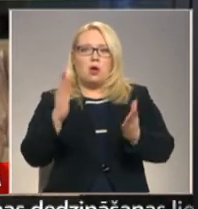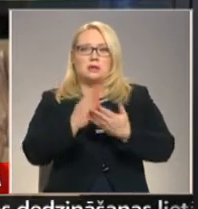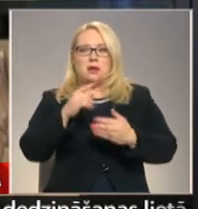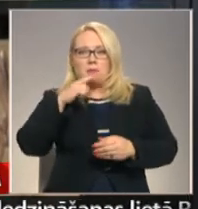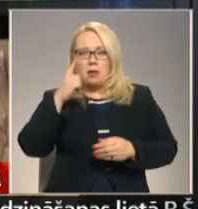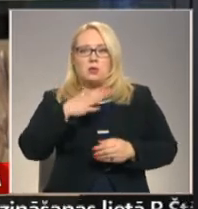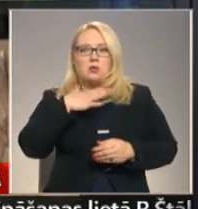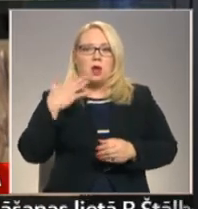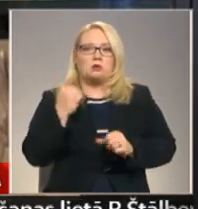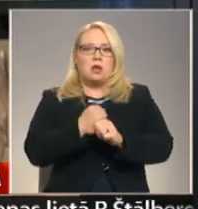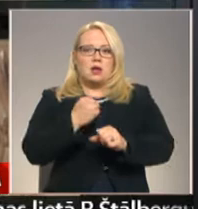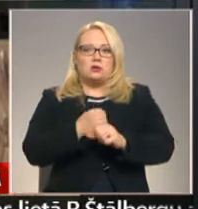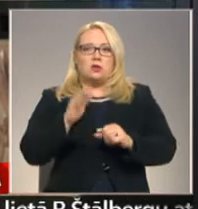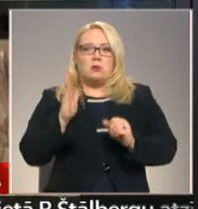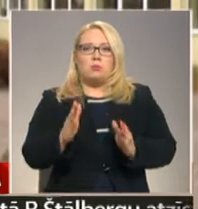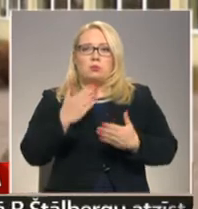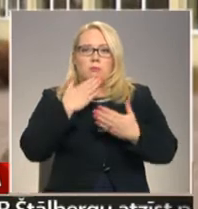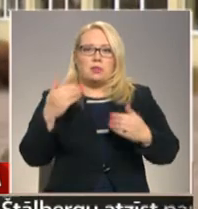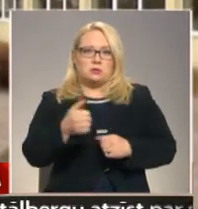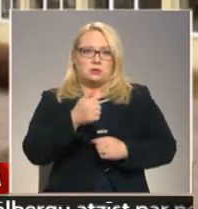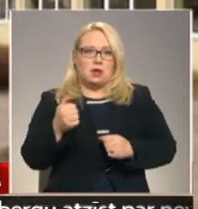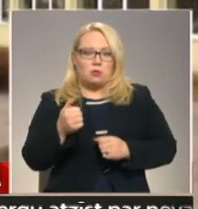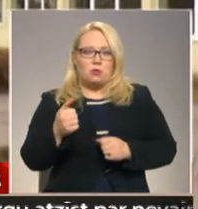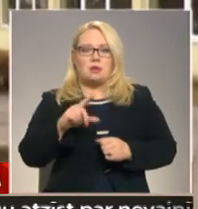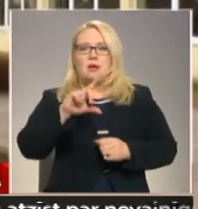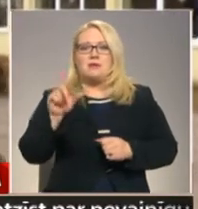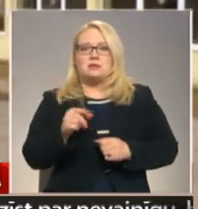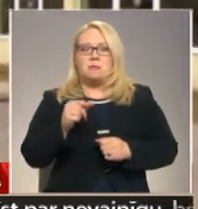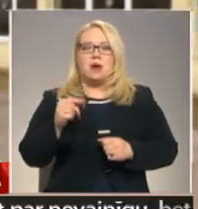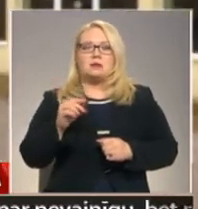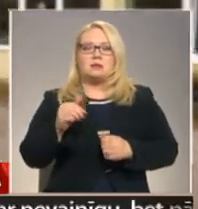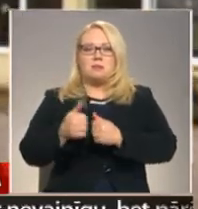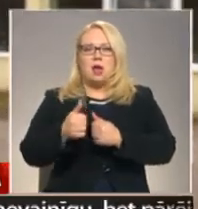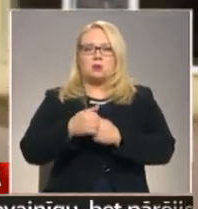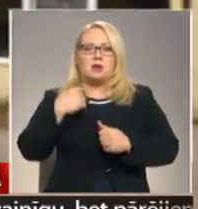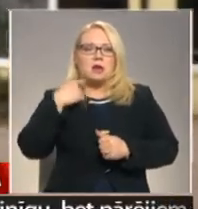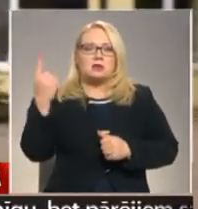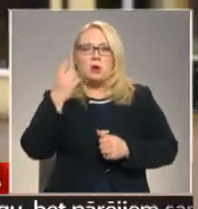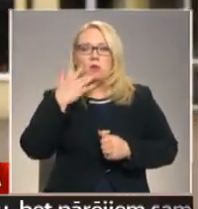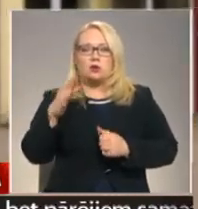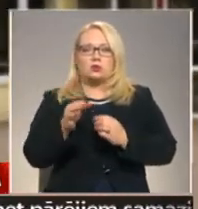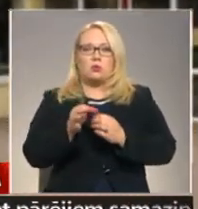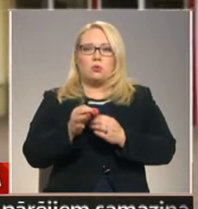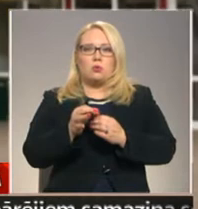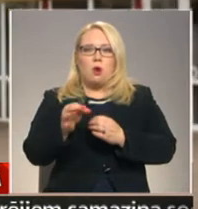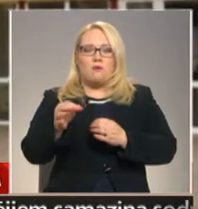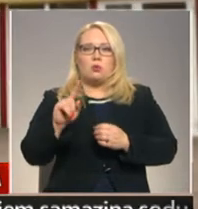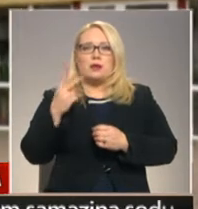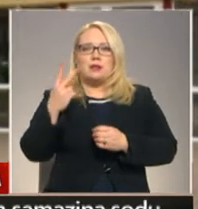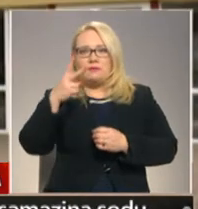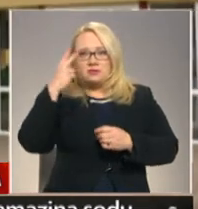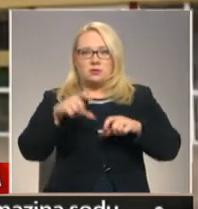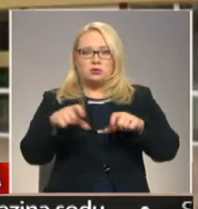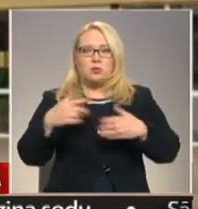jo mēs esam daudz darījuši, lai tā būtu pēdējos gados. Vismā sāk vidusskolēni pierīgā ar savukrastu novadā, kur atrodas divas vidusskolas.